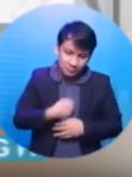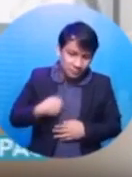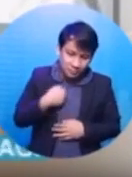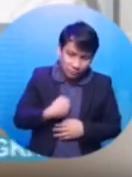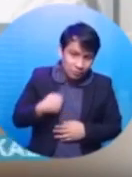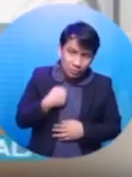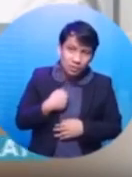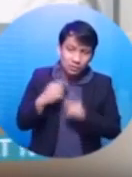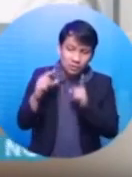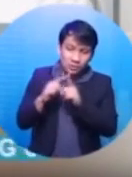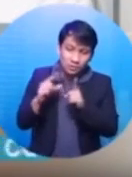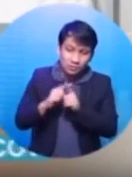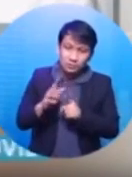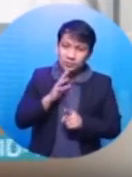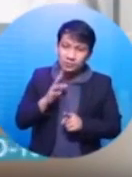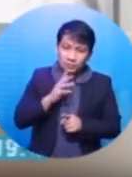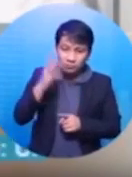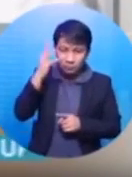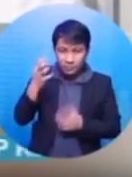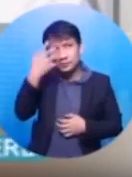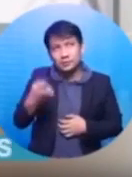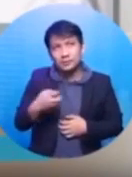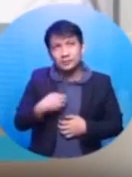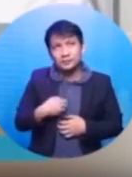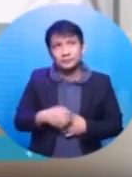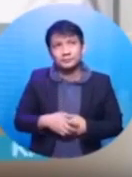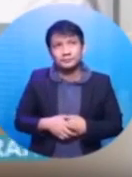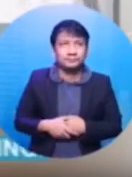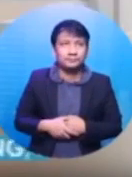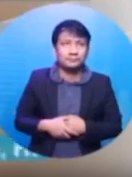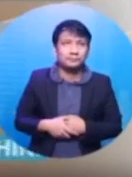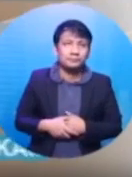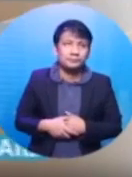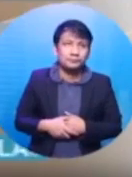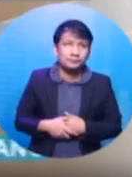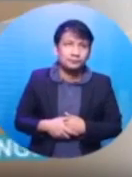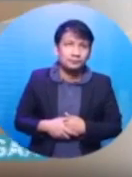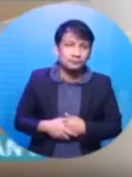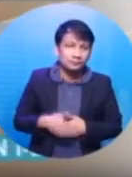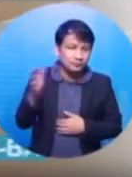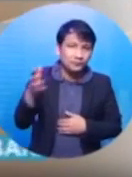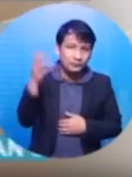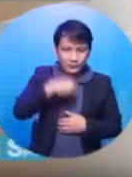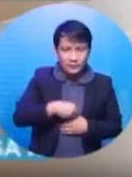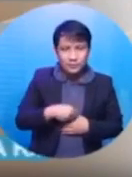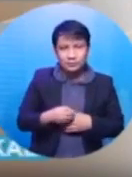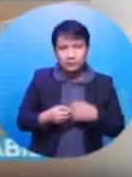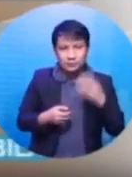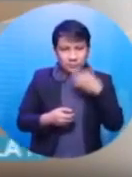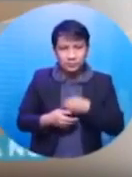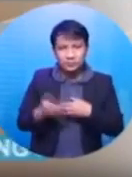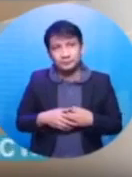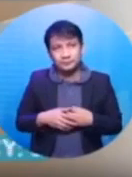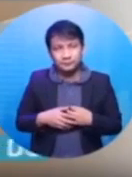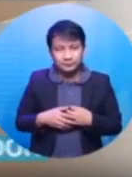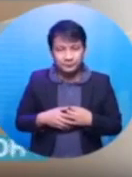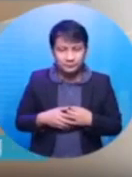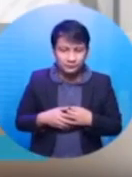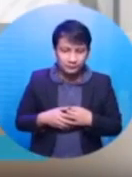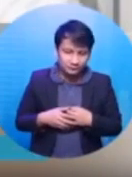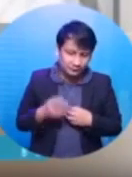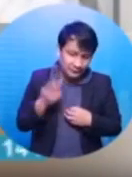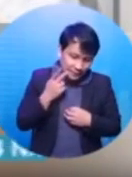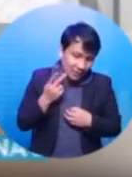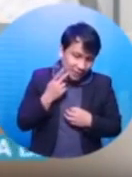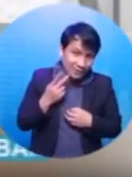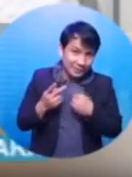sa'yo, dalalangin ang galit ko. Thank you, Karen. Nay, napakaganda yung sinabi ng anak nyo. Kaya naman po, nay, please. Karen,